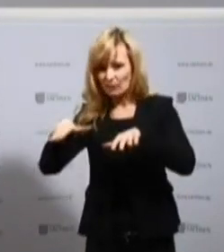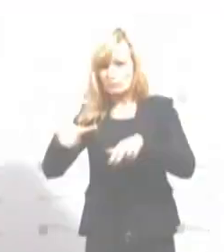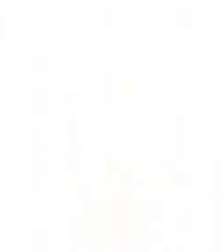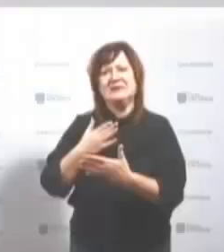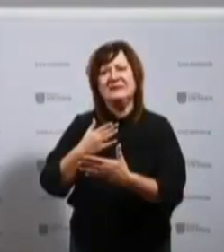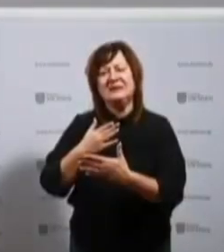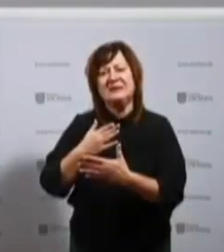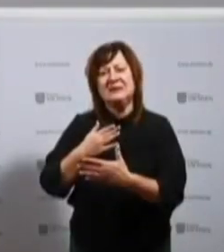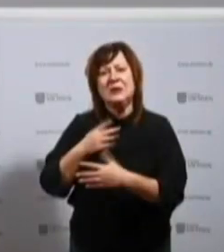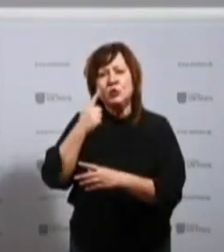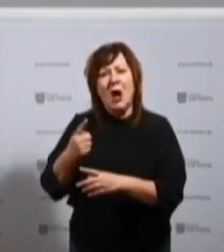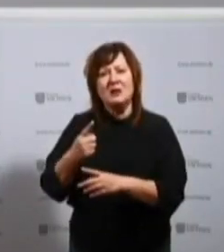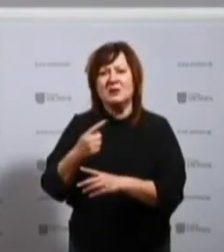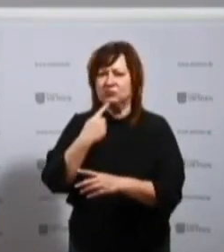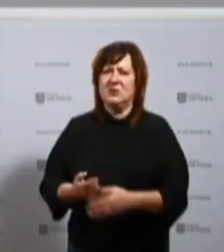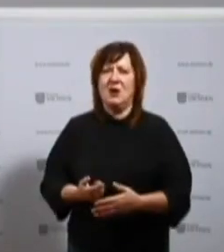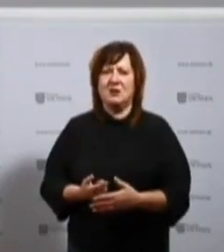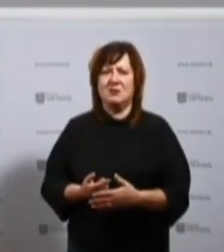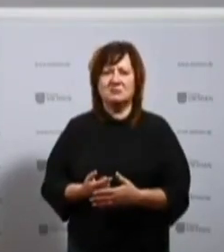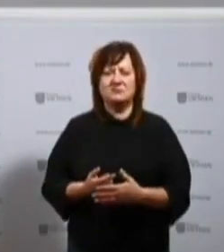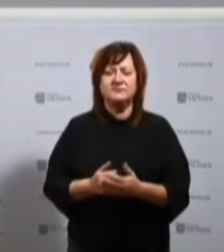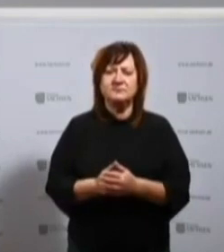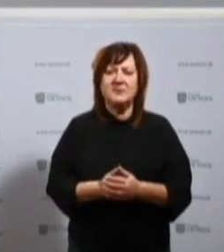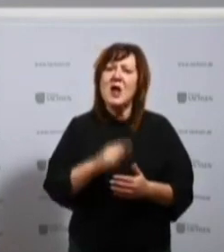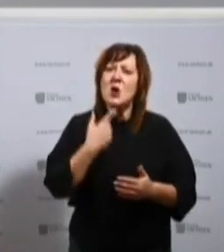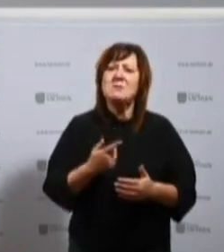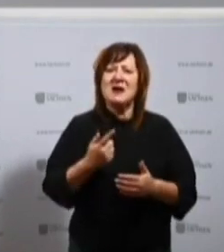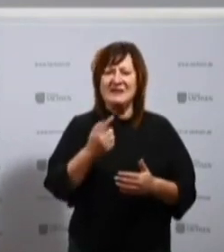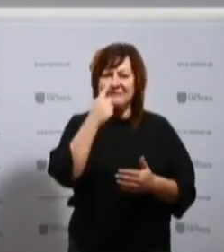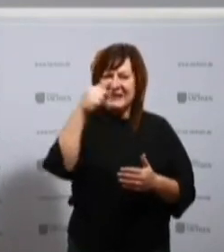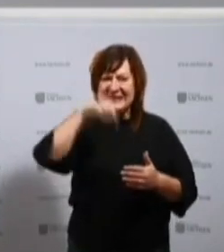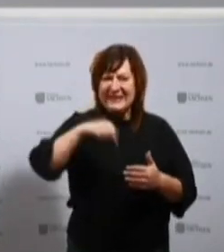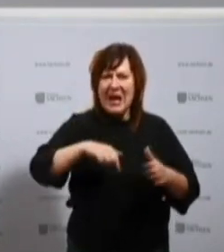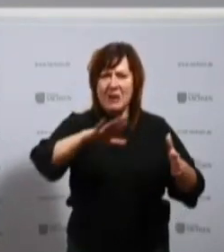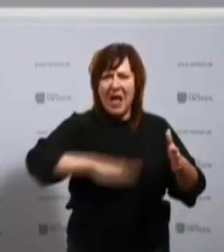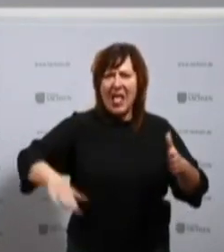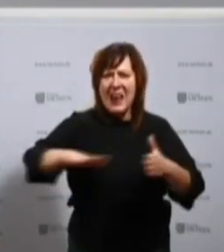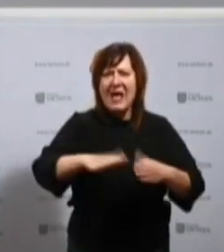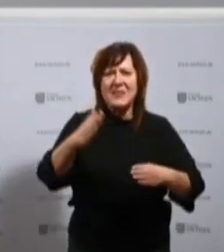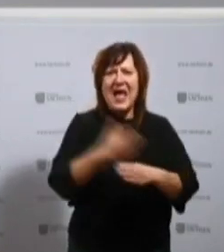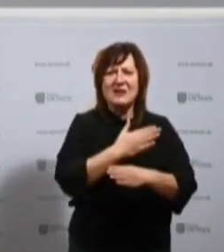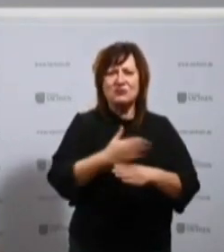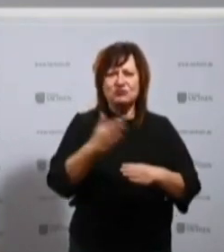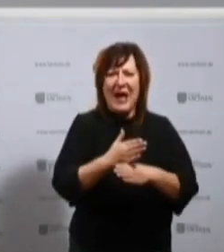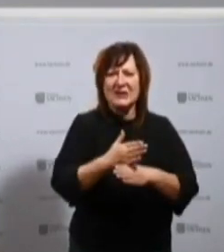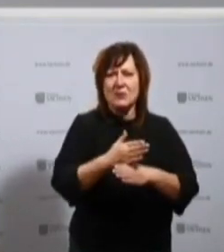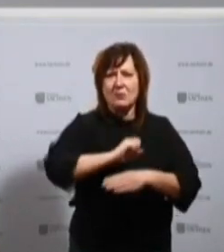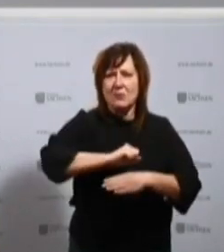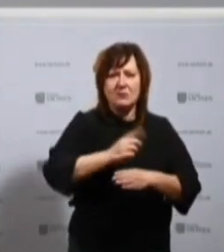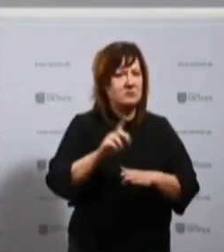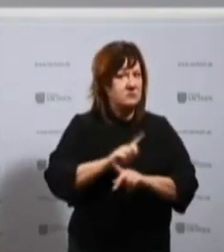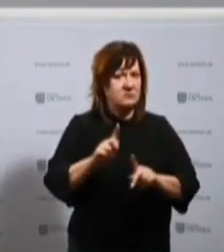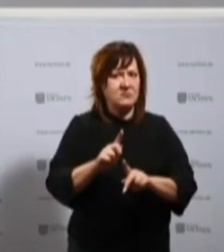sächsische Wirtschaft. Ansonsten noch einmal, wird in diesem Land entschieden, in aller Ruhe und mit